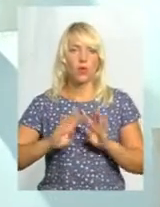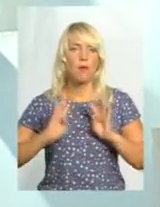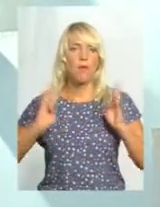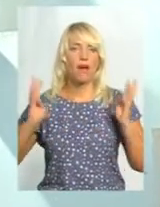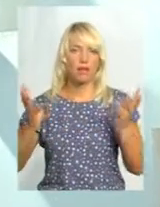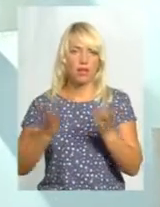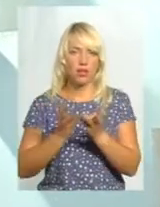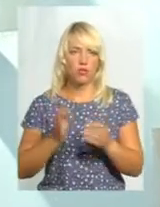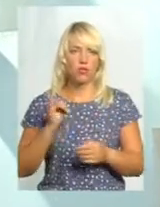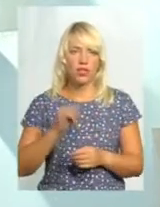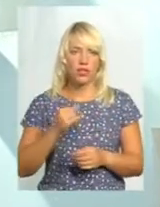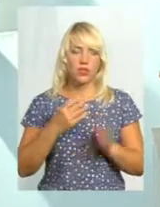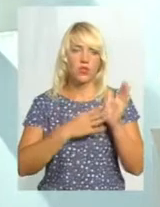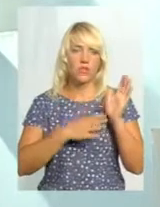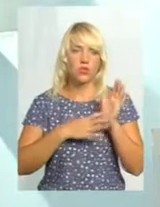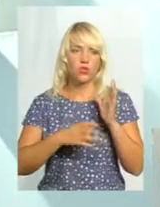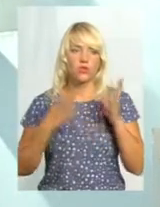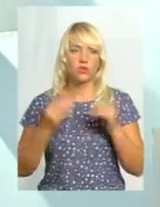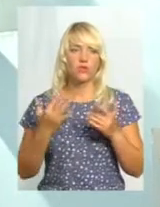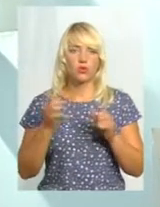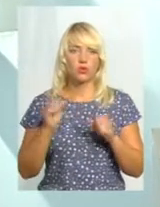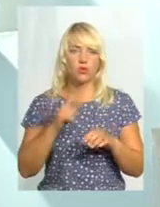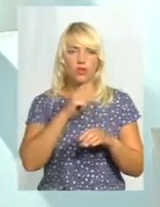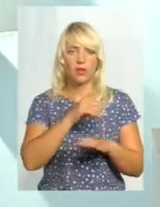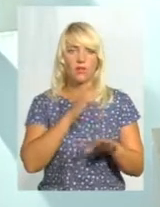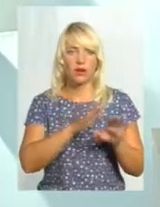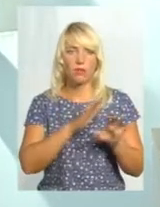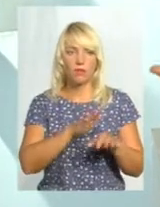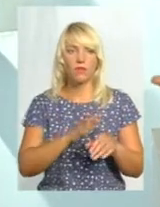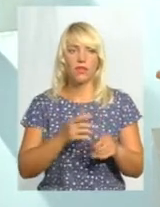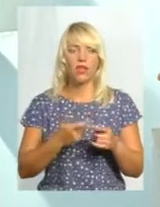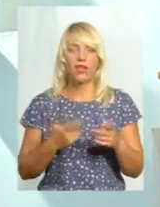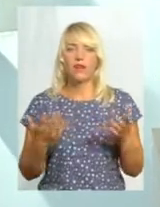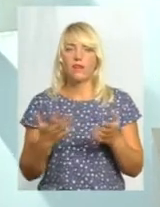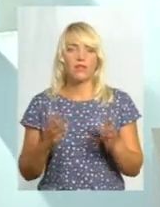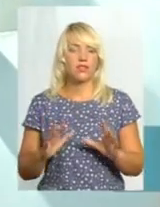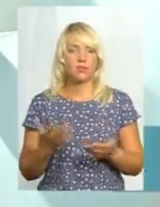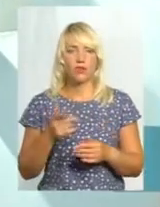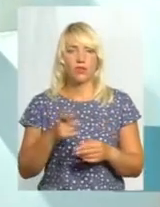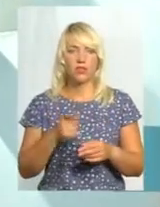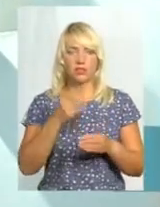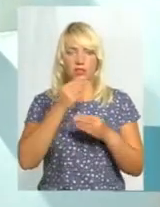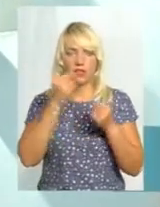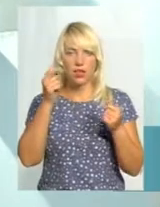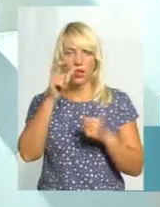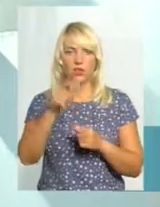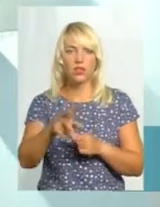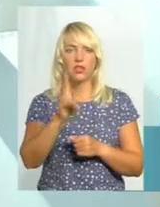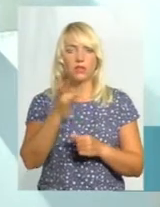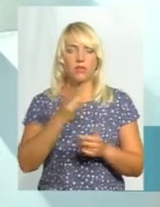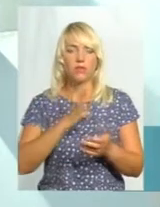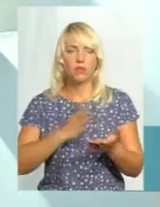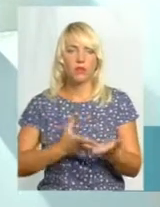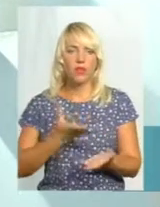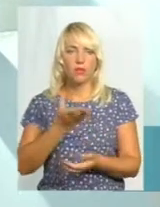90 днів, скільки можна перебувати. Потім в якийсь момент їм кажуть, зникає та людина, яка мала б заплатити